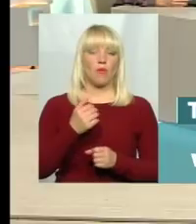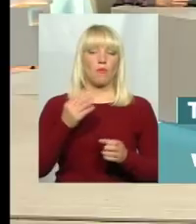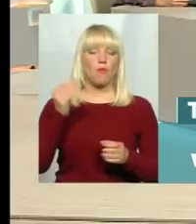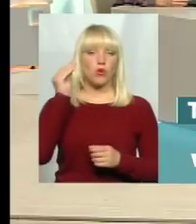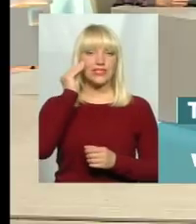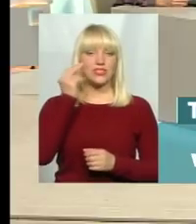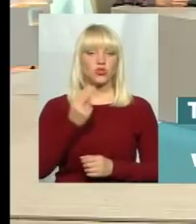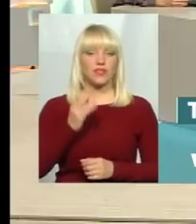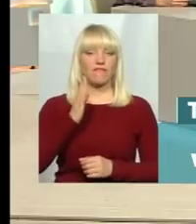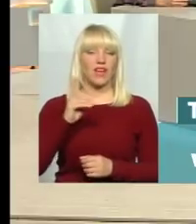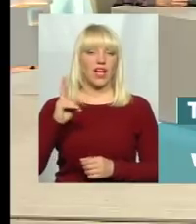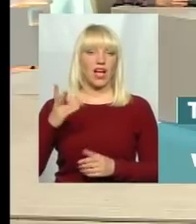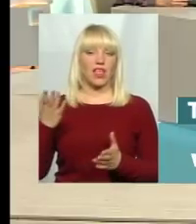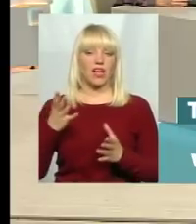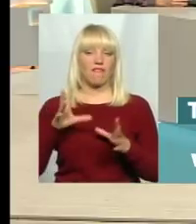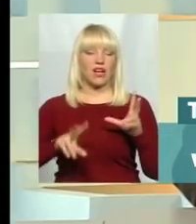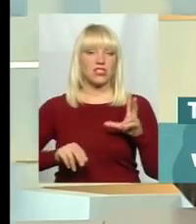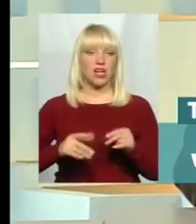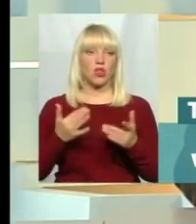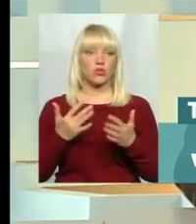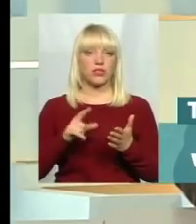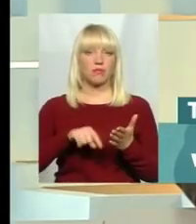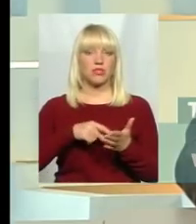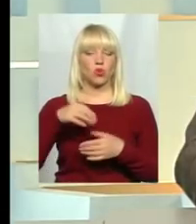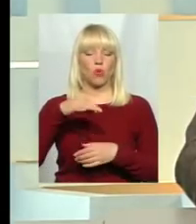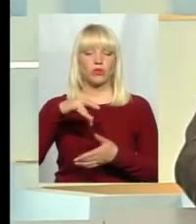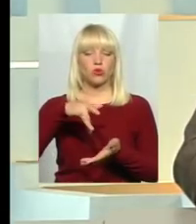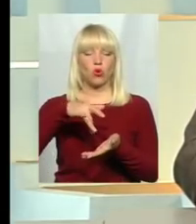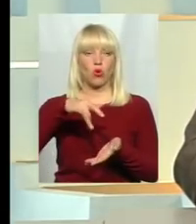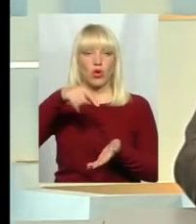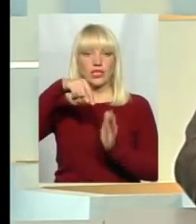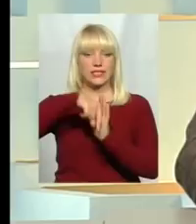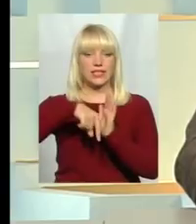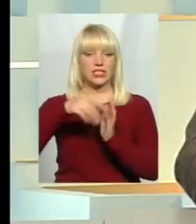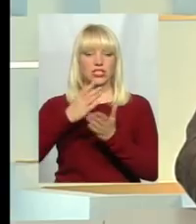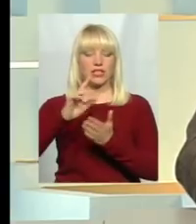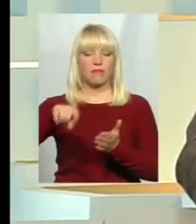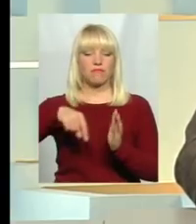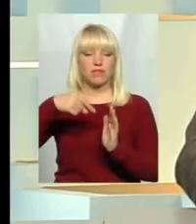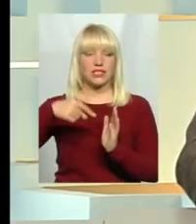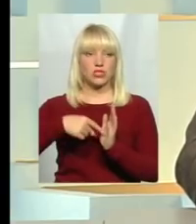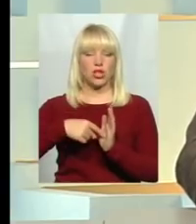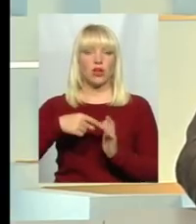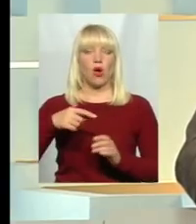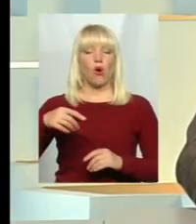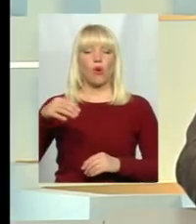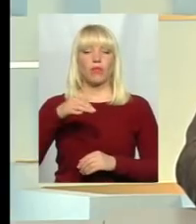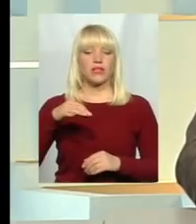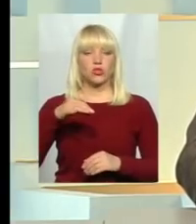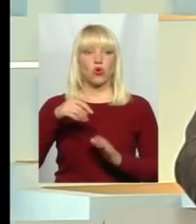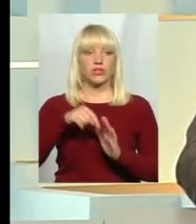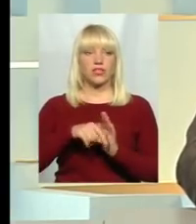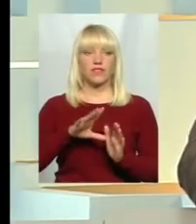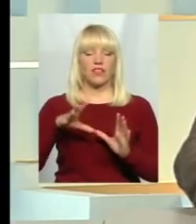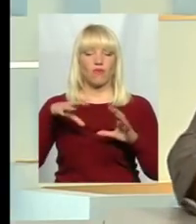яка вважала, що оскільки місто обласного значення є містом зі спеціальним статусом і не входить до складу району, то щодо міста